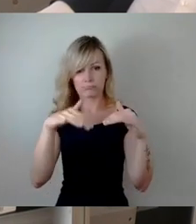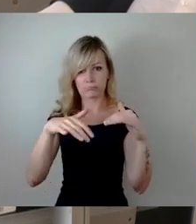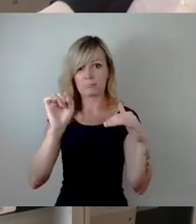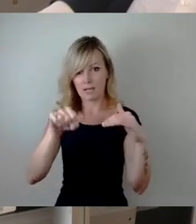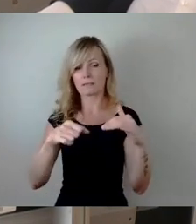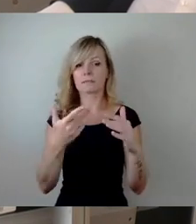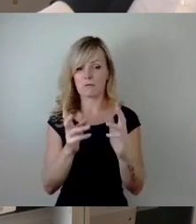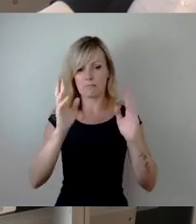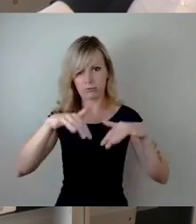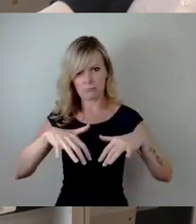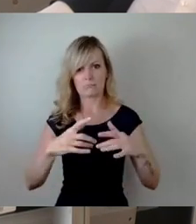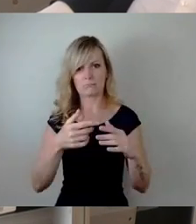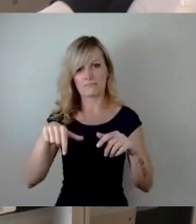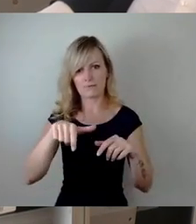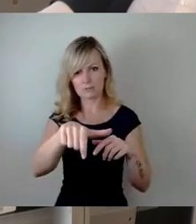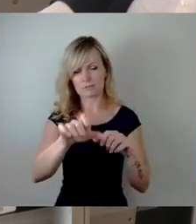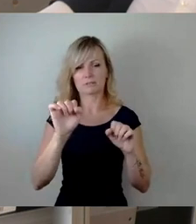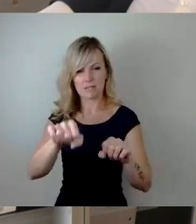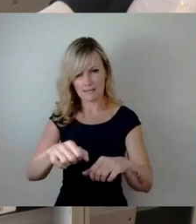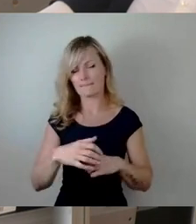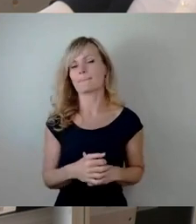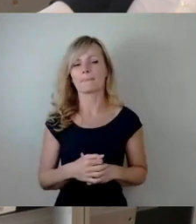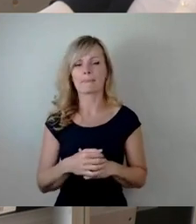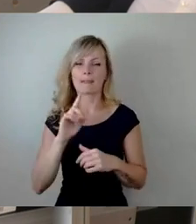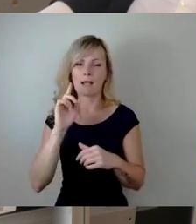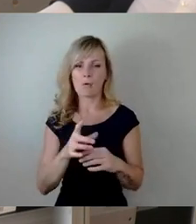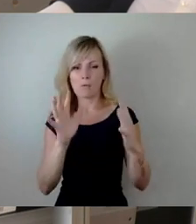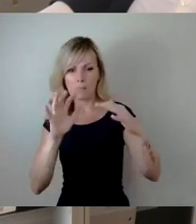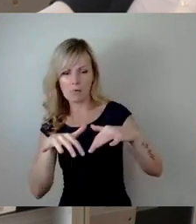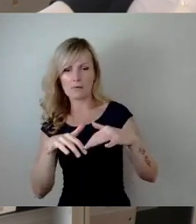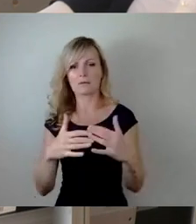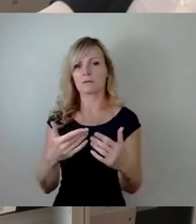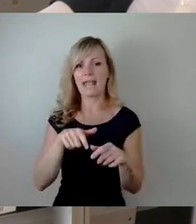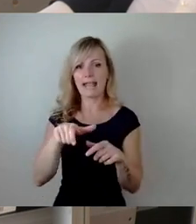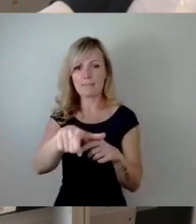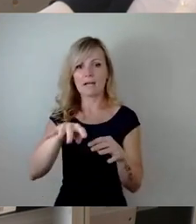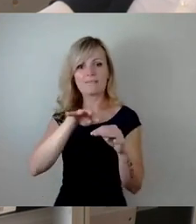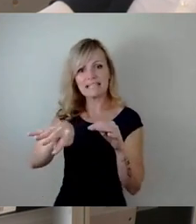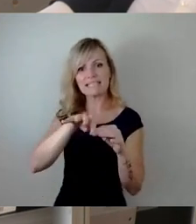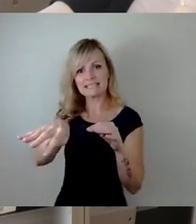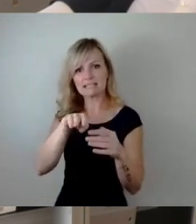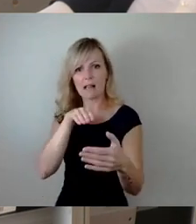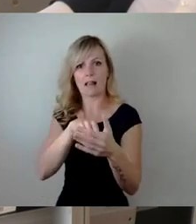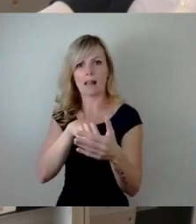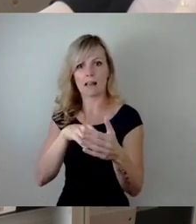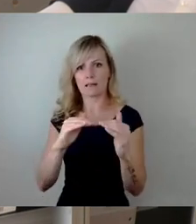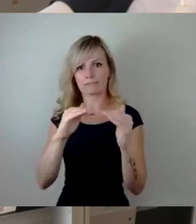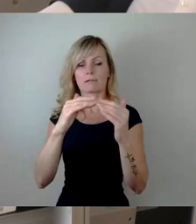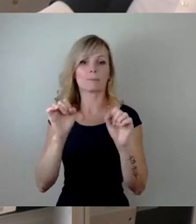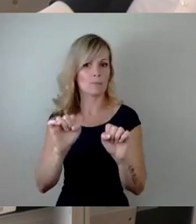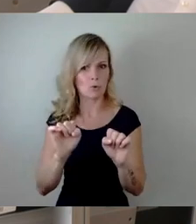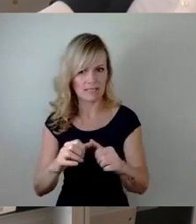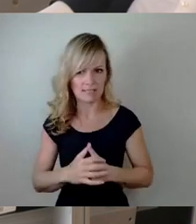bestehenden Trümmer auch die Abflusssituation der Elbe. Dies kann letztendlich zu